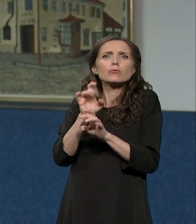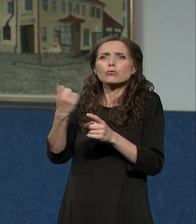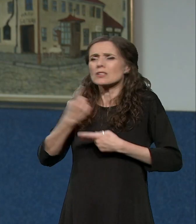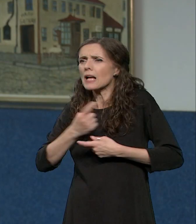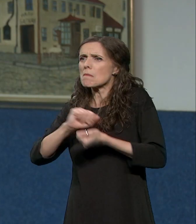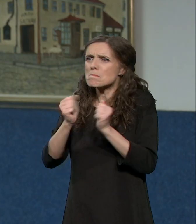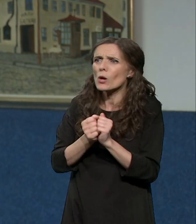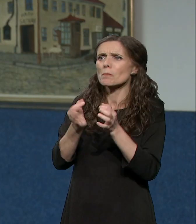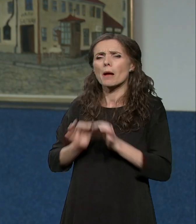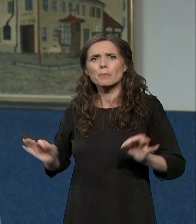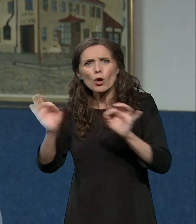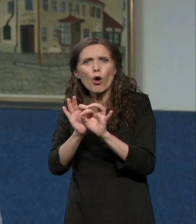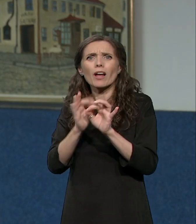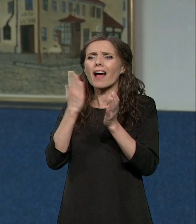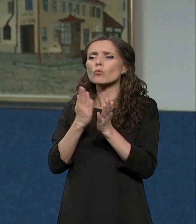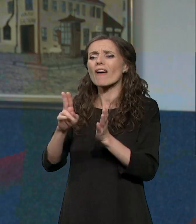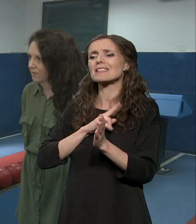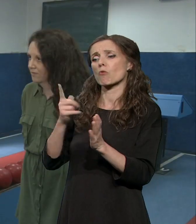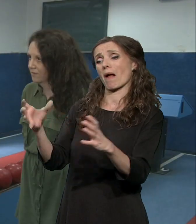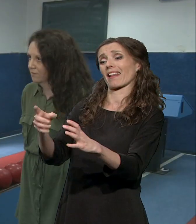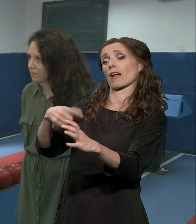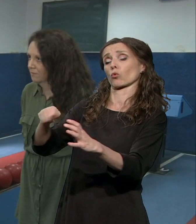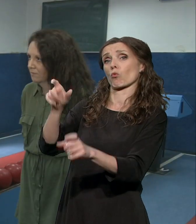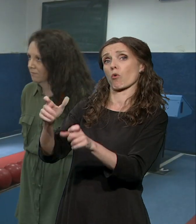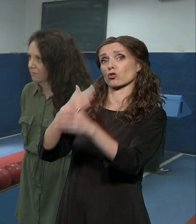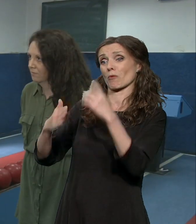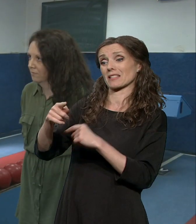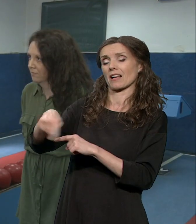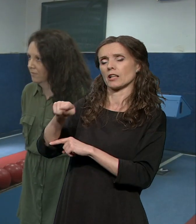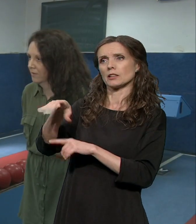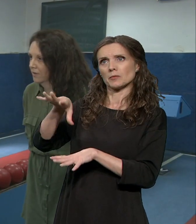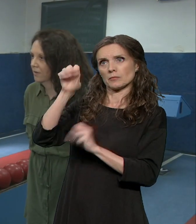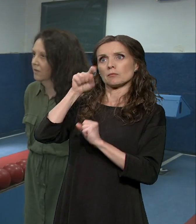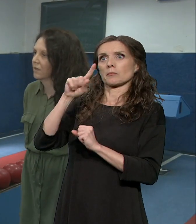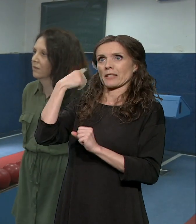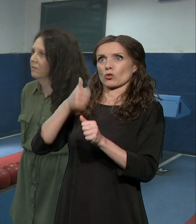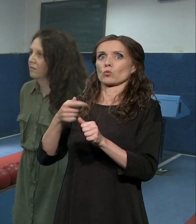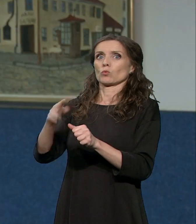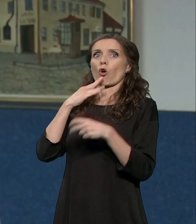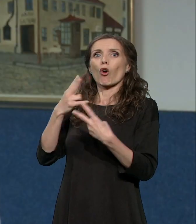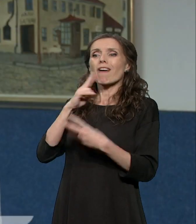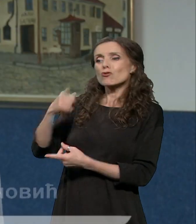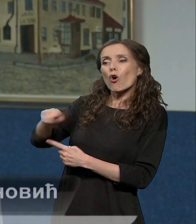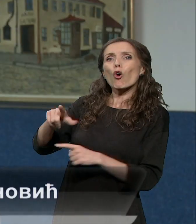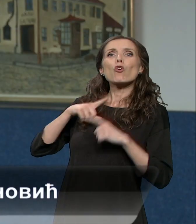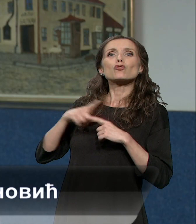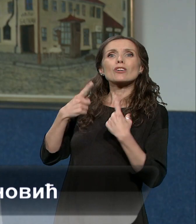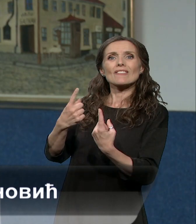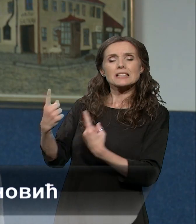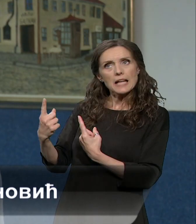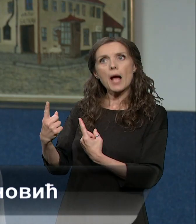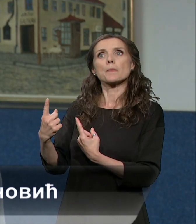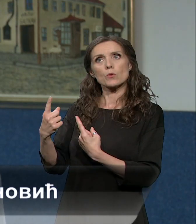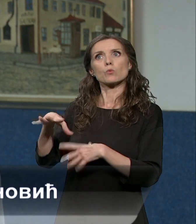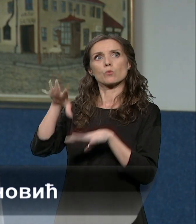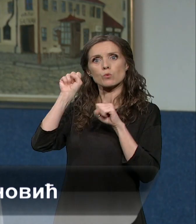različite projekte uvek držali na okupu jednu grupu ljudi koji su znali šta to njima znači, pogotovo ljudi koji žive sami, da bi mogli